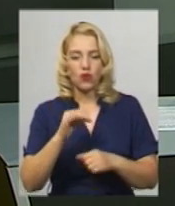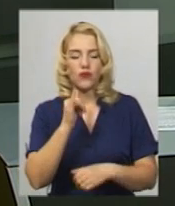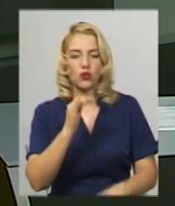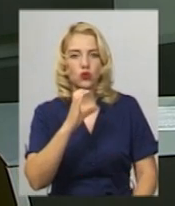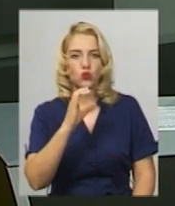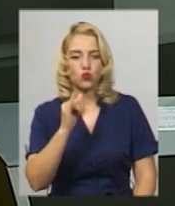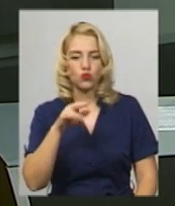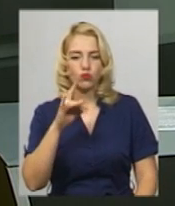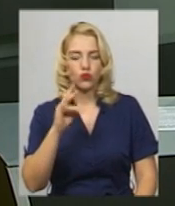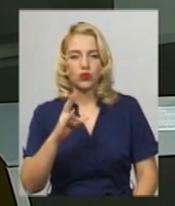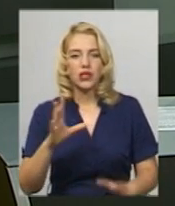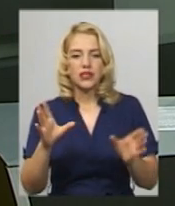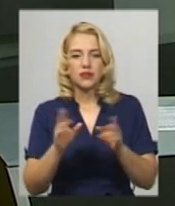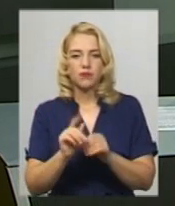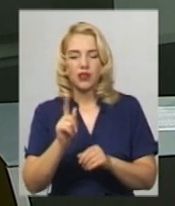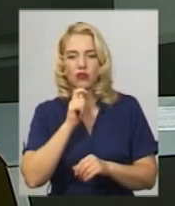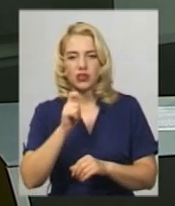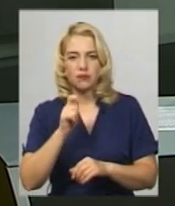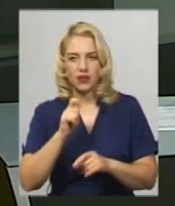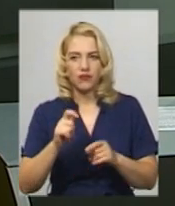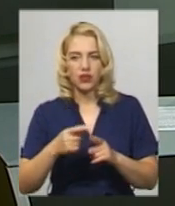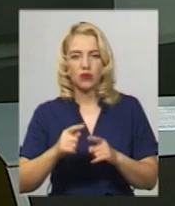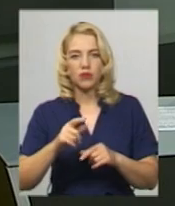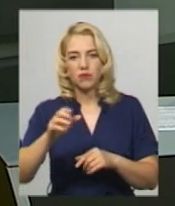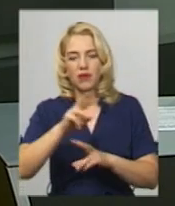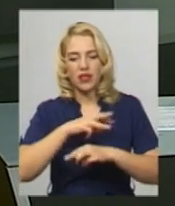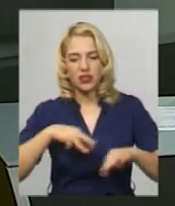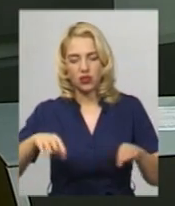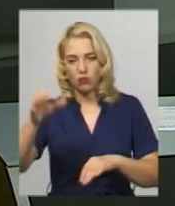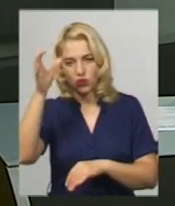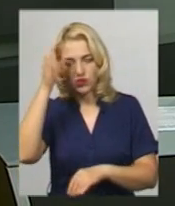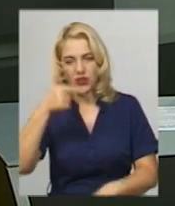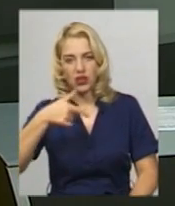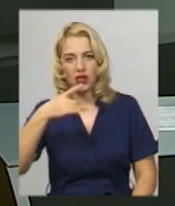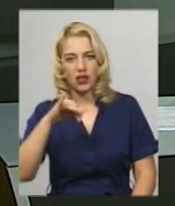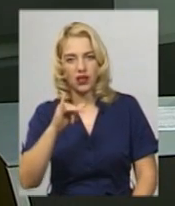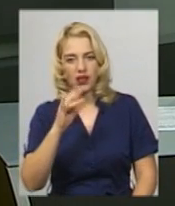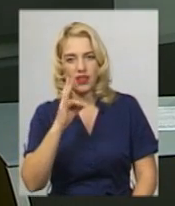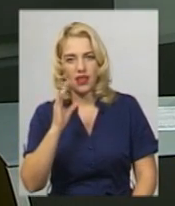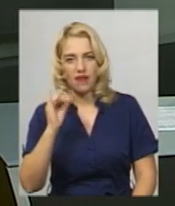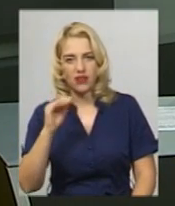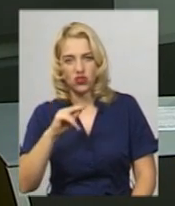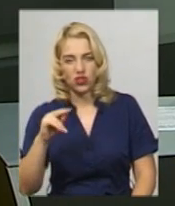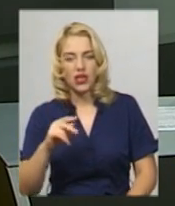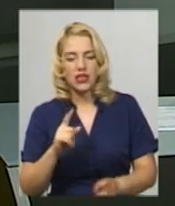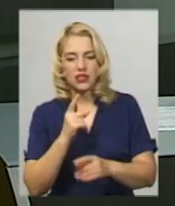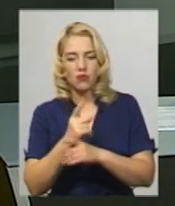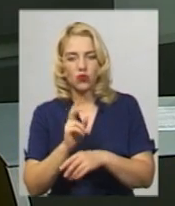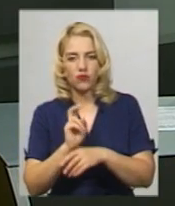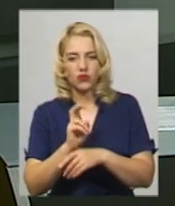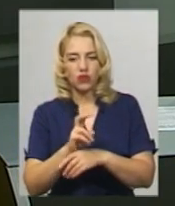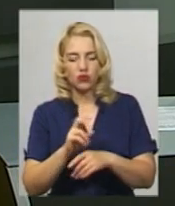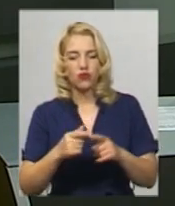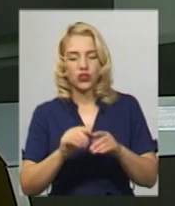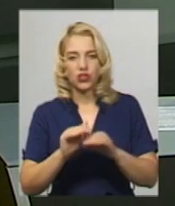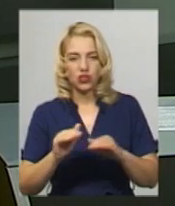брифінгу з міністром освіти та науки України Лілією Гриневич 14 серпня. За її словами, заборона відвідувати школу дітям